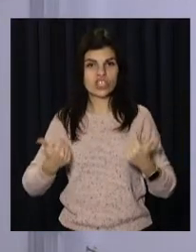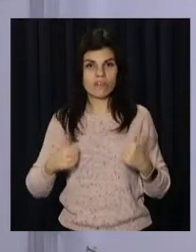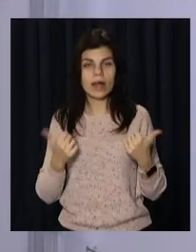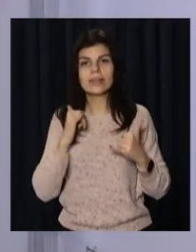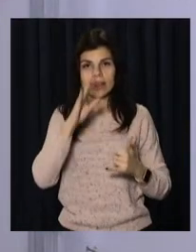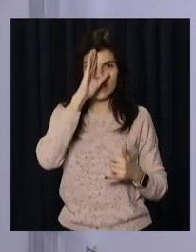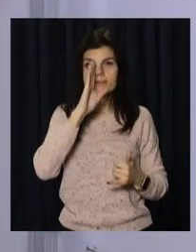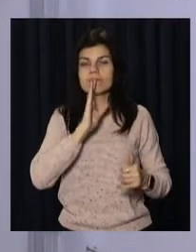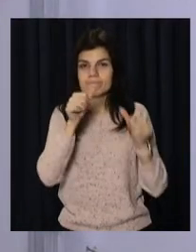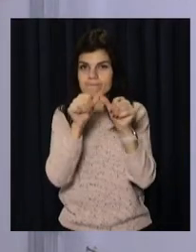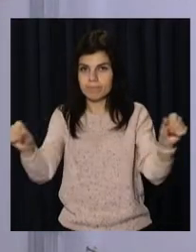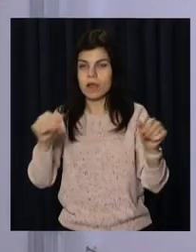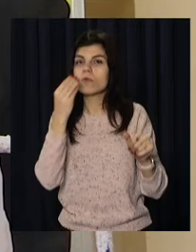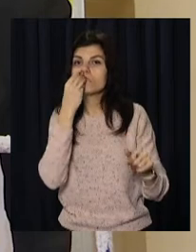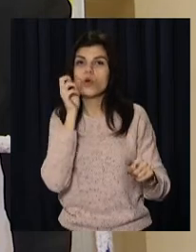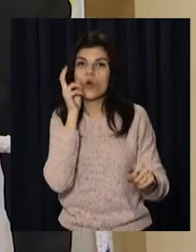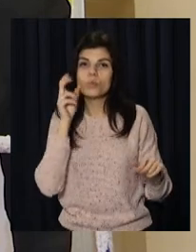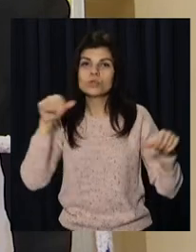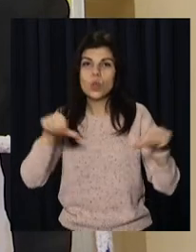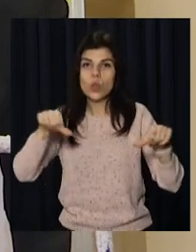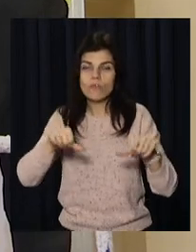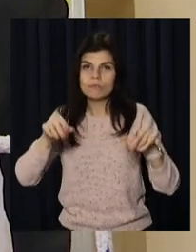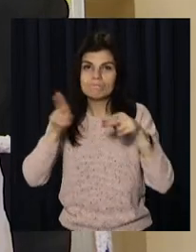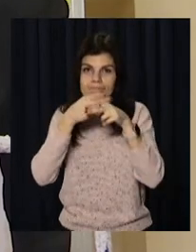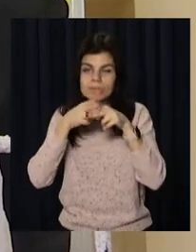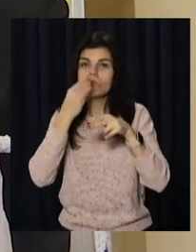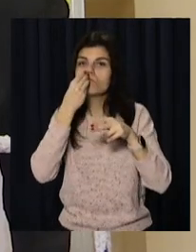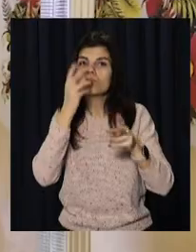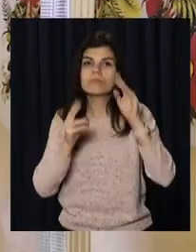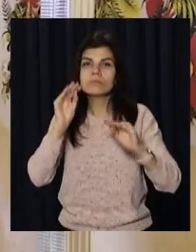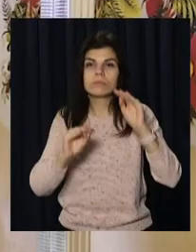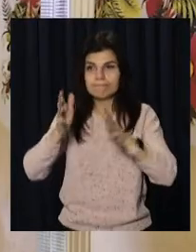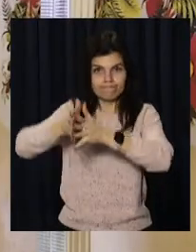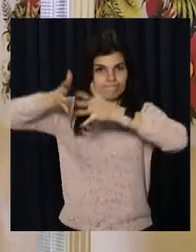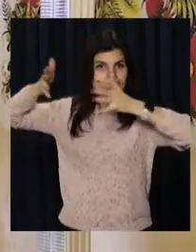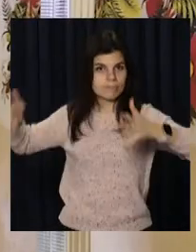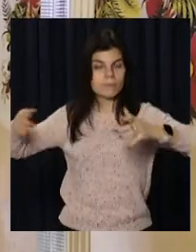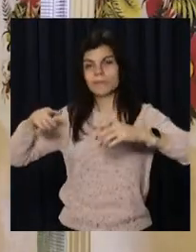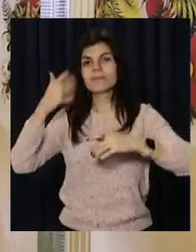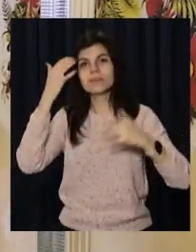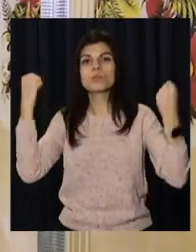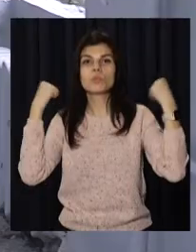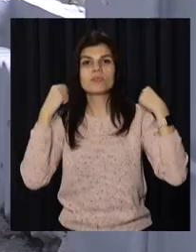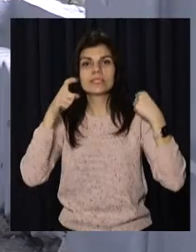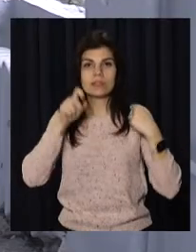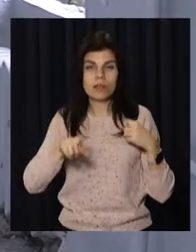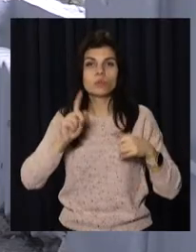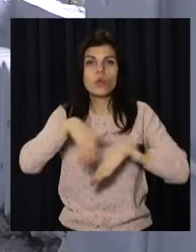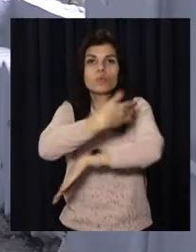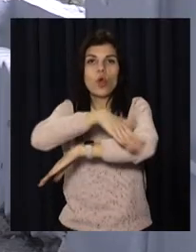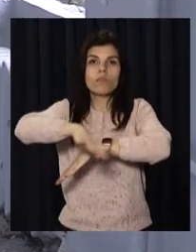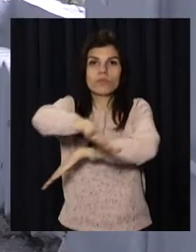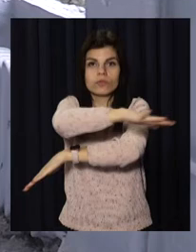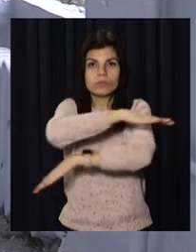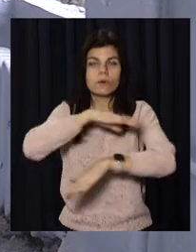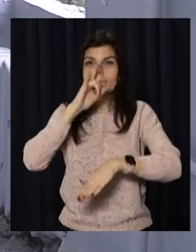Осучаснять і їдальню, а обідню залу та харчоблок розширять. Згодом ремонтники реконструюють спортивну залу, а на подвір'ї ліцею